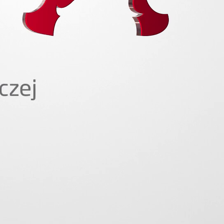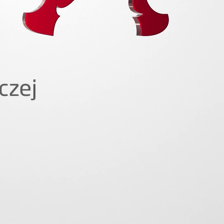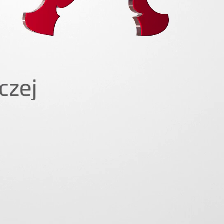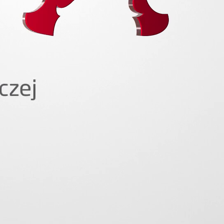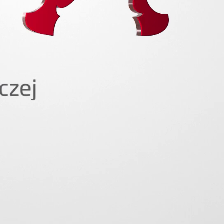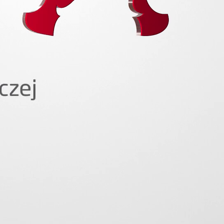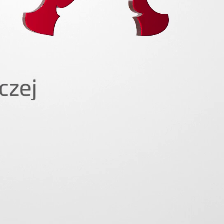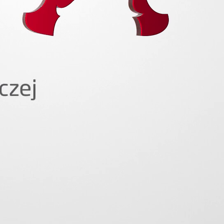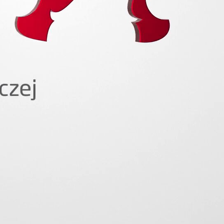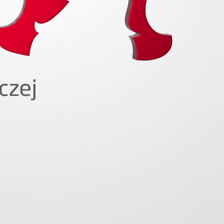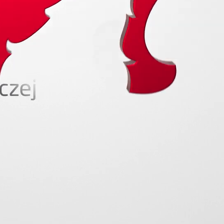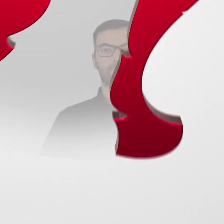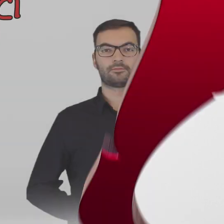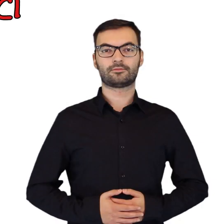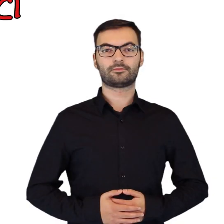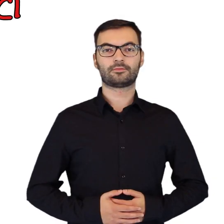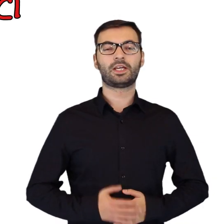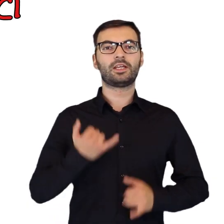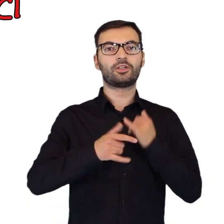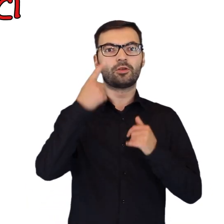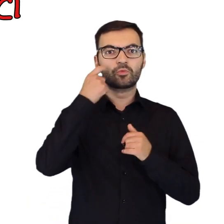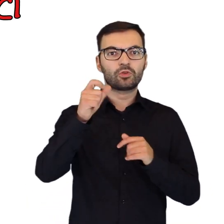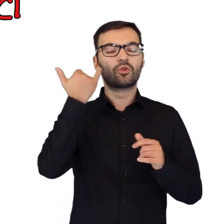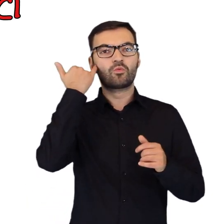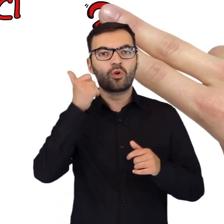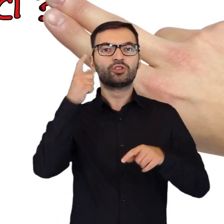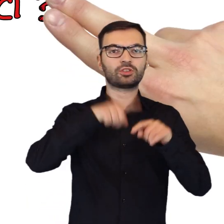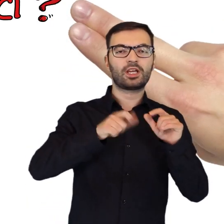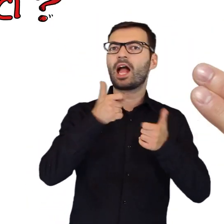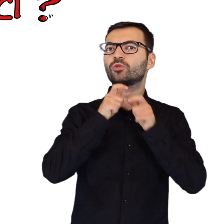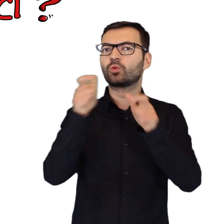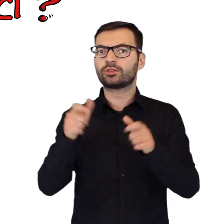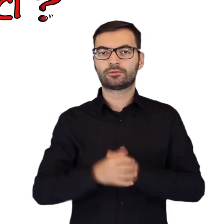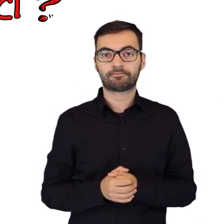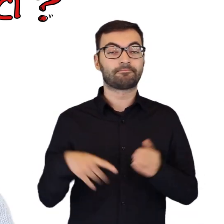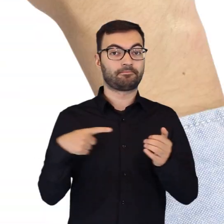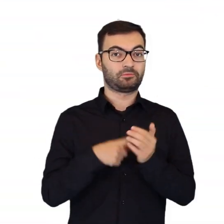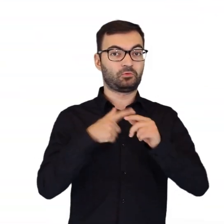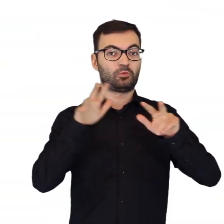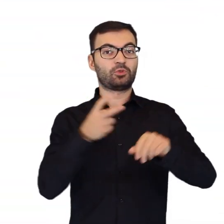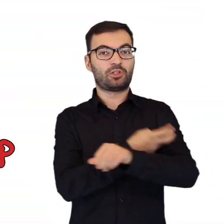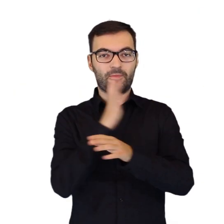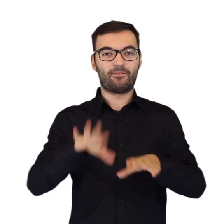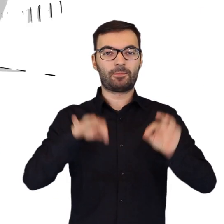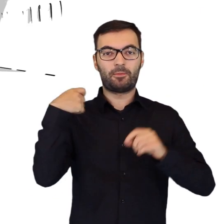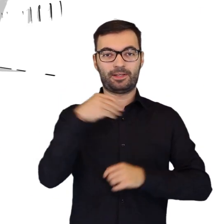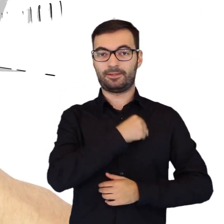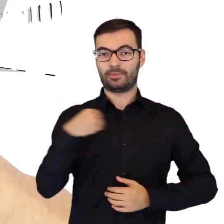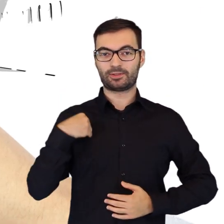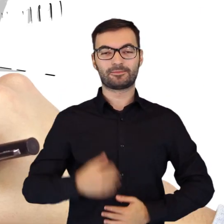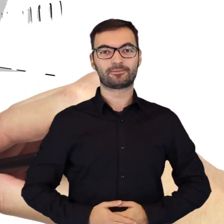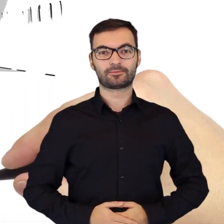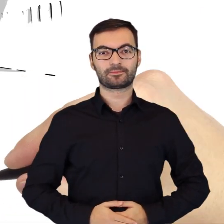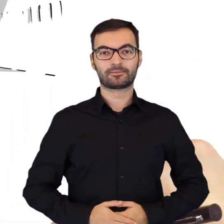Komunikat Państwowej Komisji Wyborczej. Jak zgłaszać nieprawidłowości? 28 czerwca wybieramy